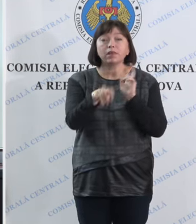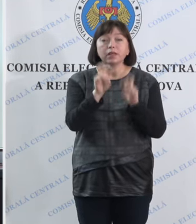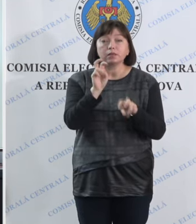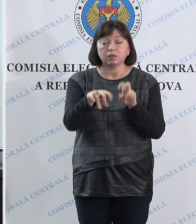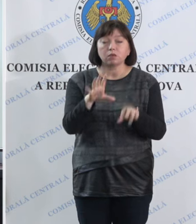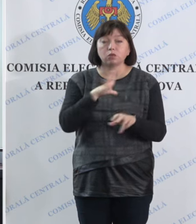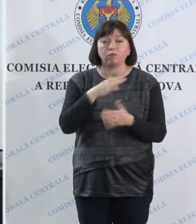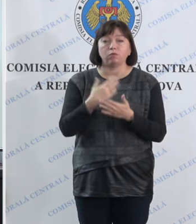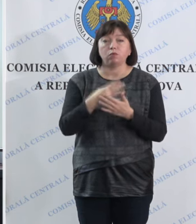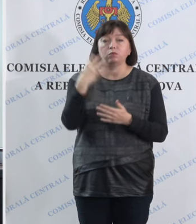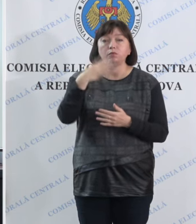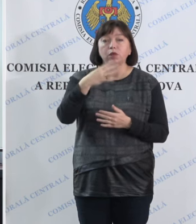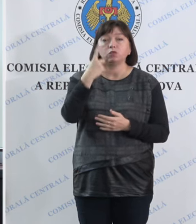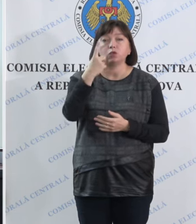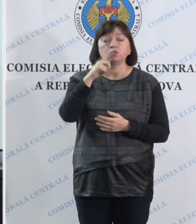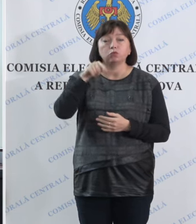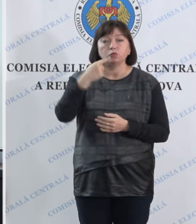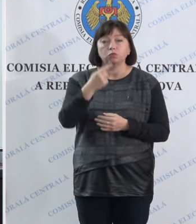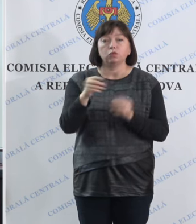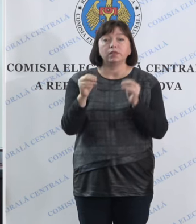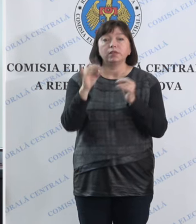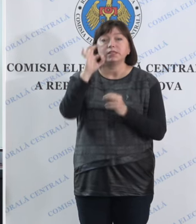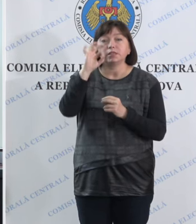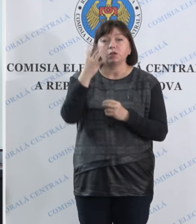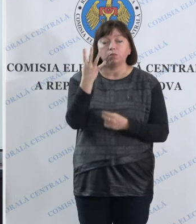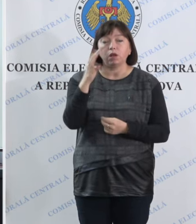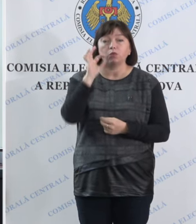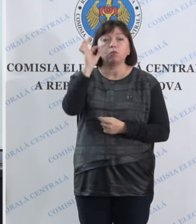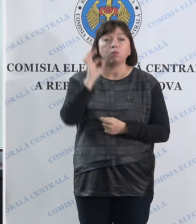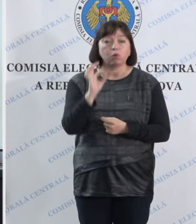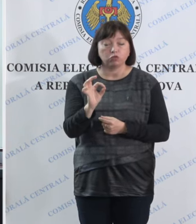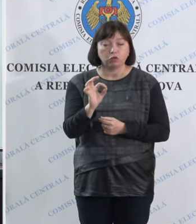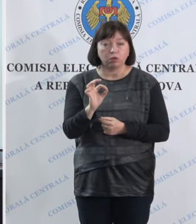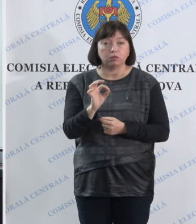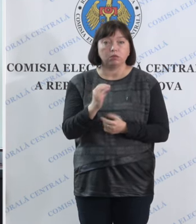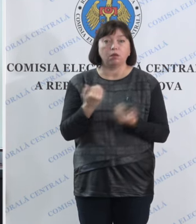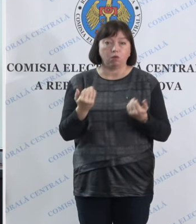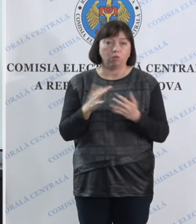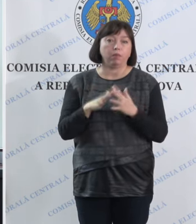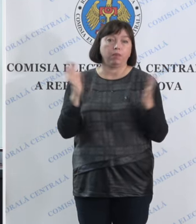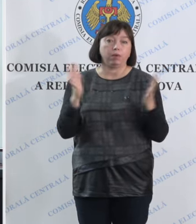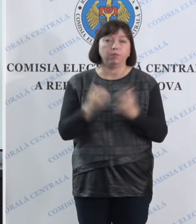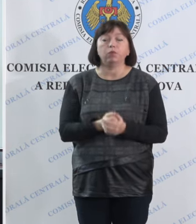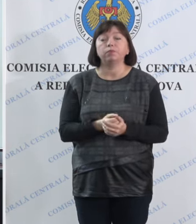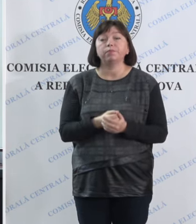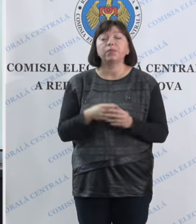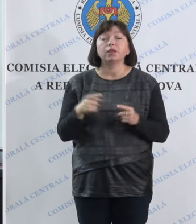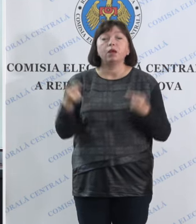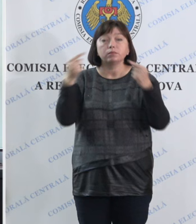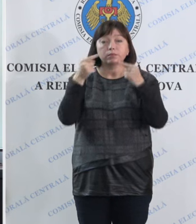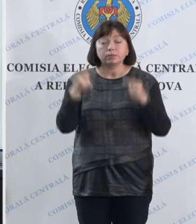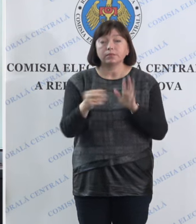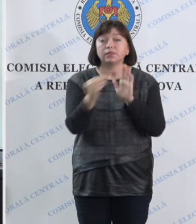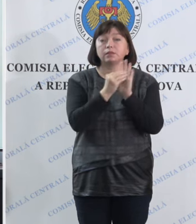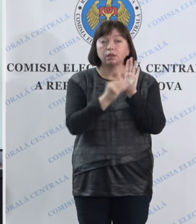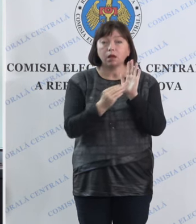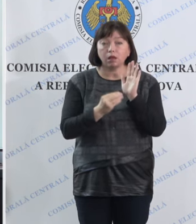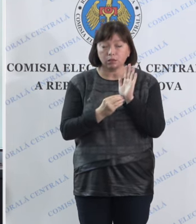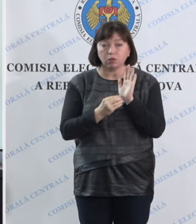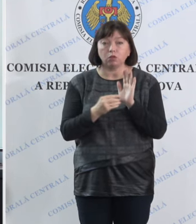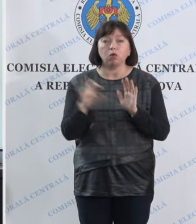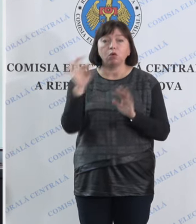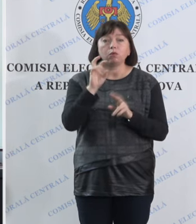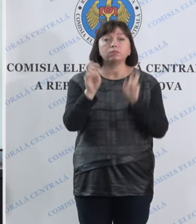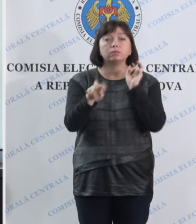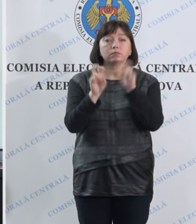a fost de 41,04%. Potrivit datelor centralizate privind